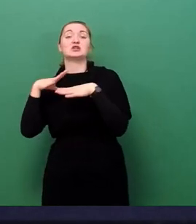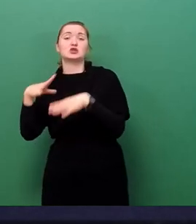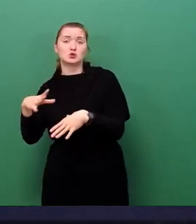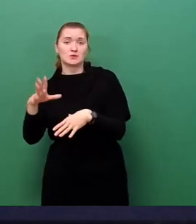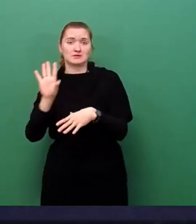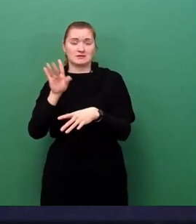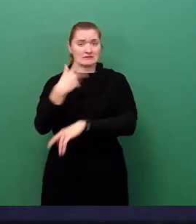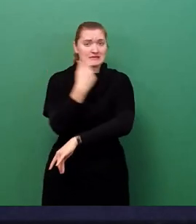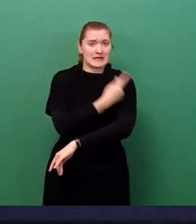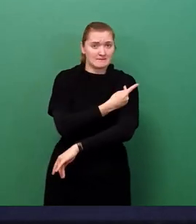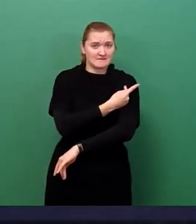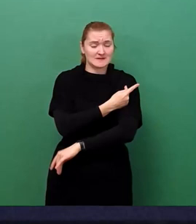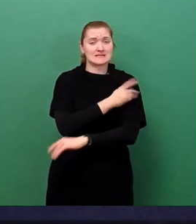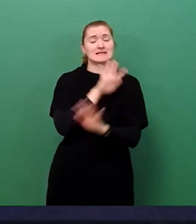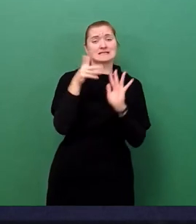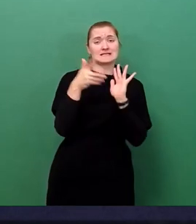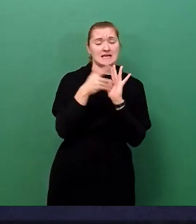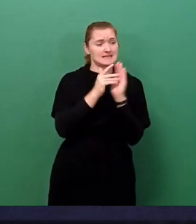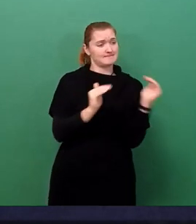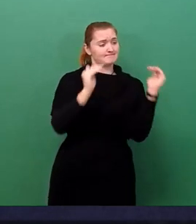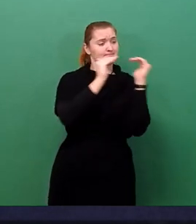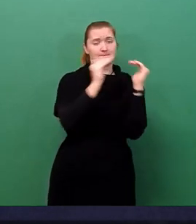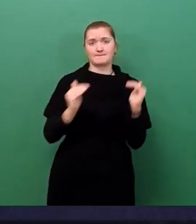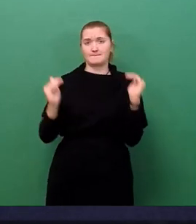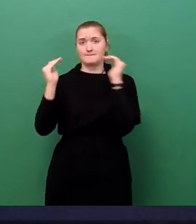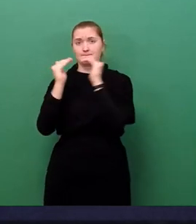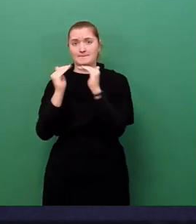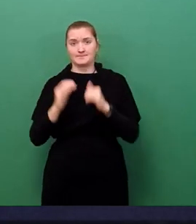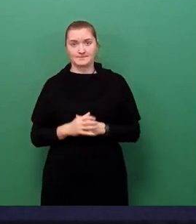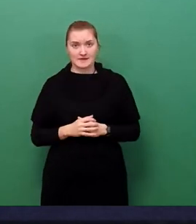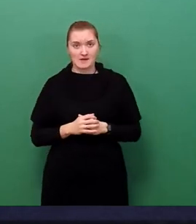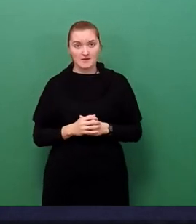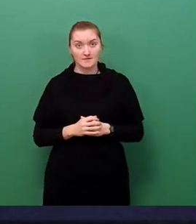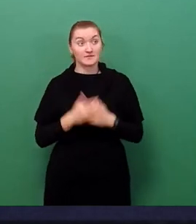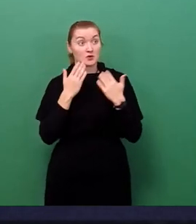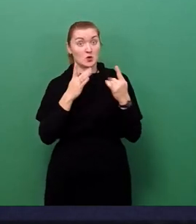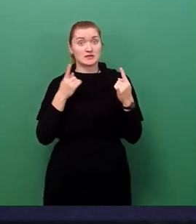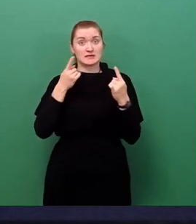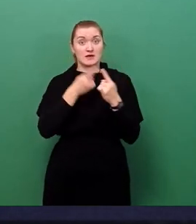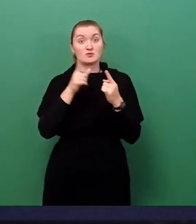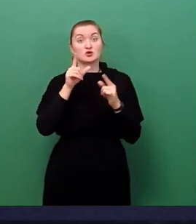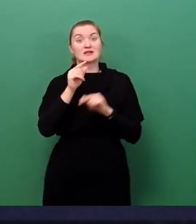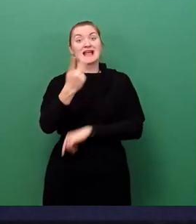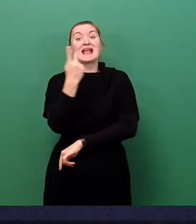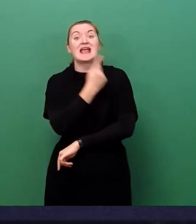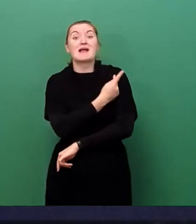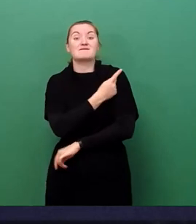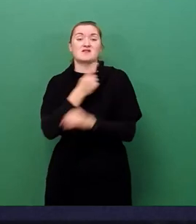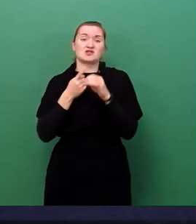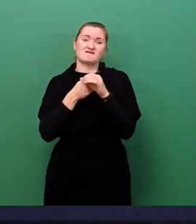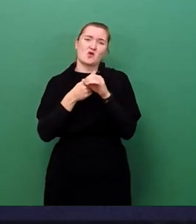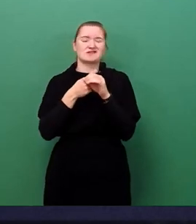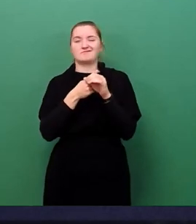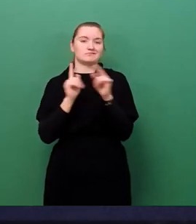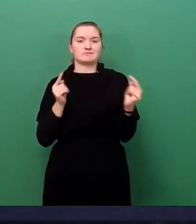Und diese Zielrichtung steht dem Wunsch nach einer Erhöhung der Impfquote indes diametral